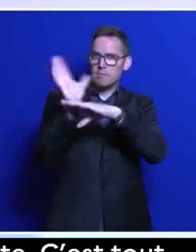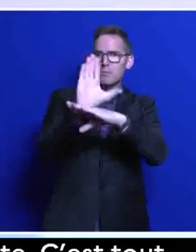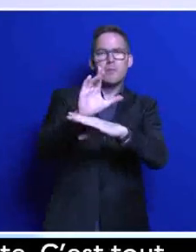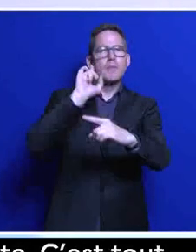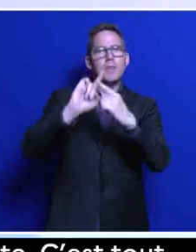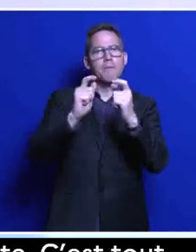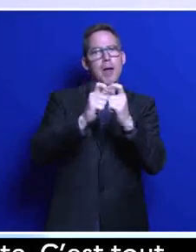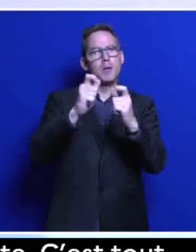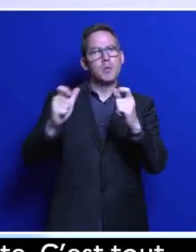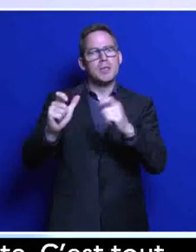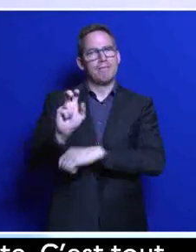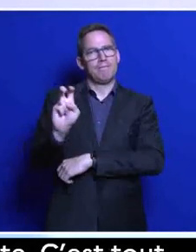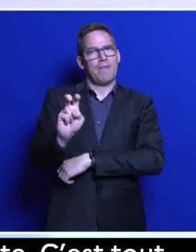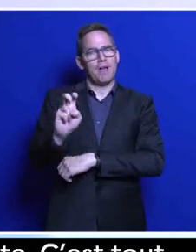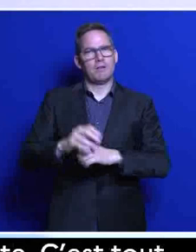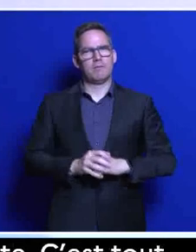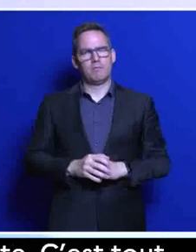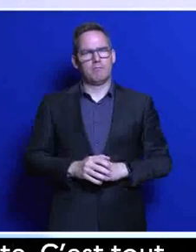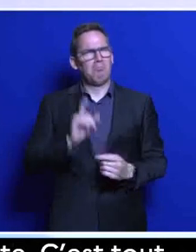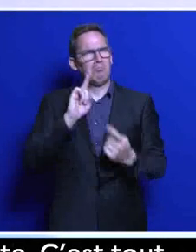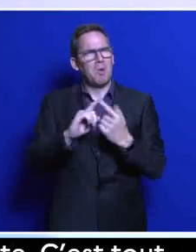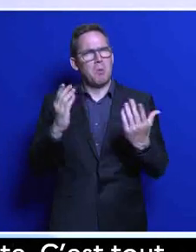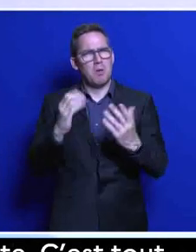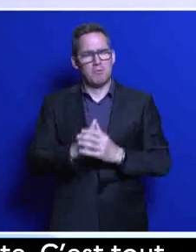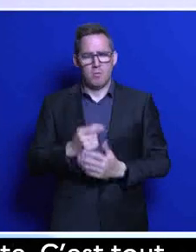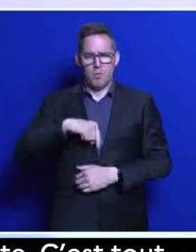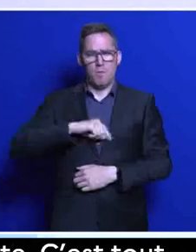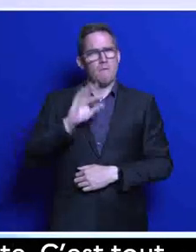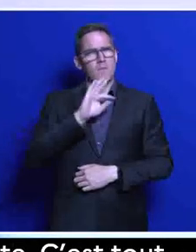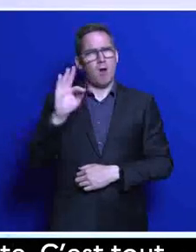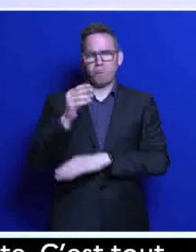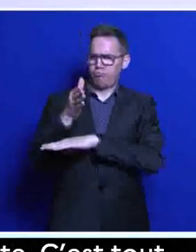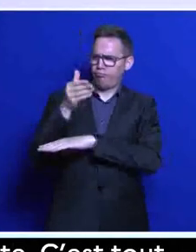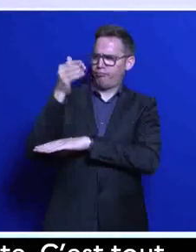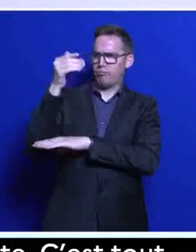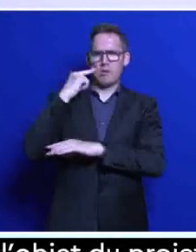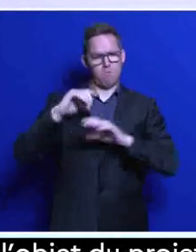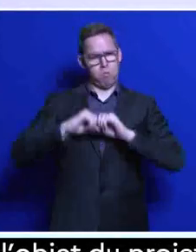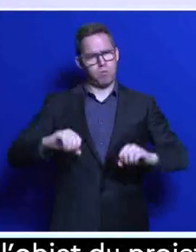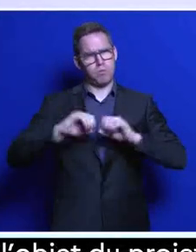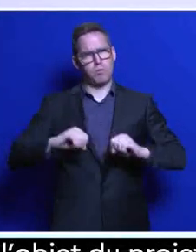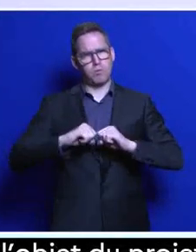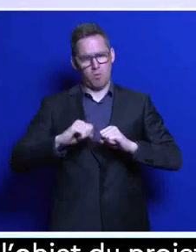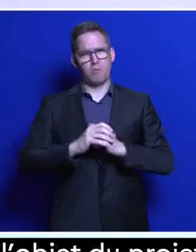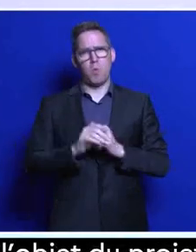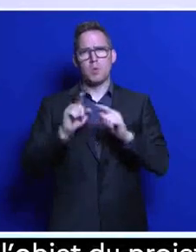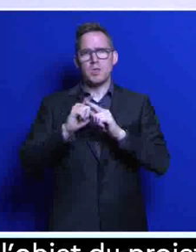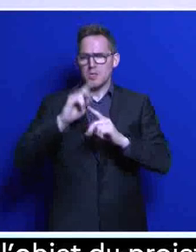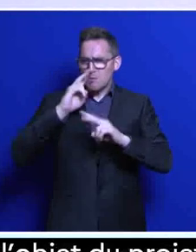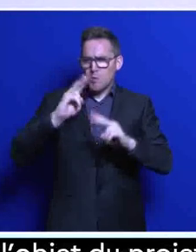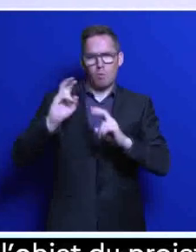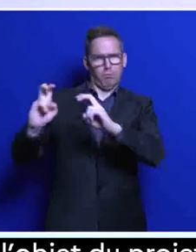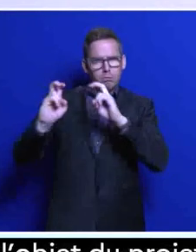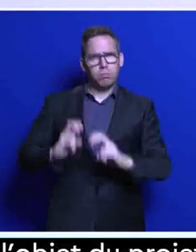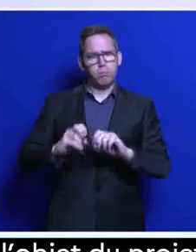Quel est notre objectif ? Que la France soit une grande nation de production, que la France décarbone son industrie et que la